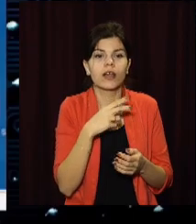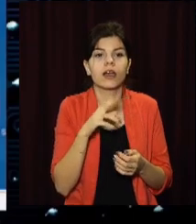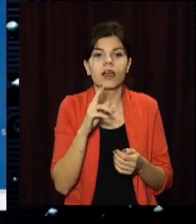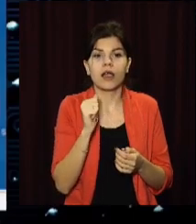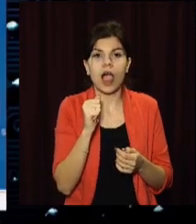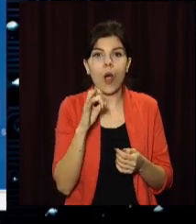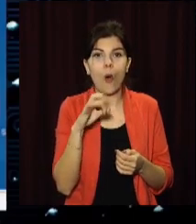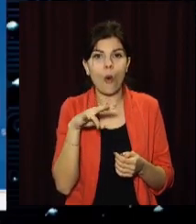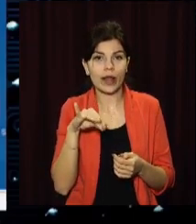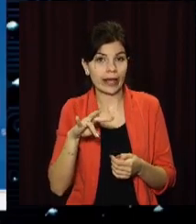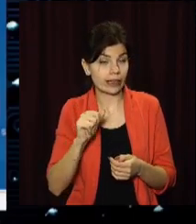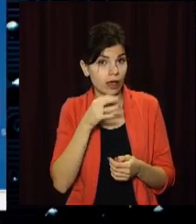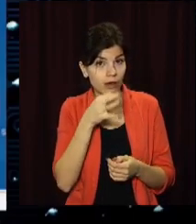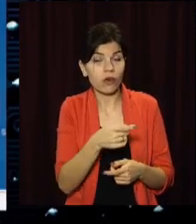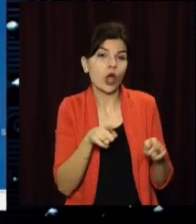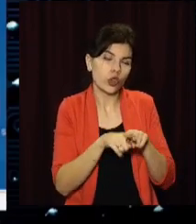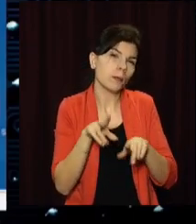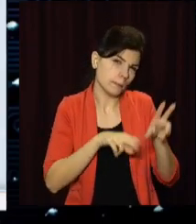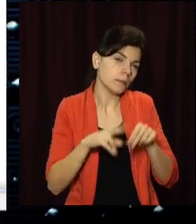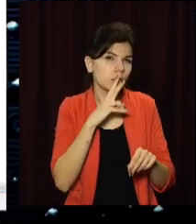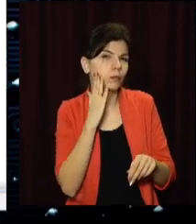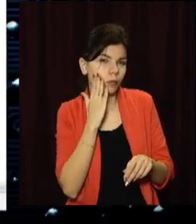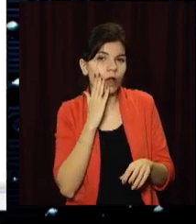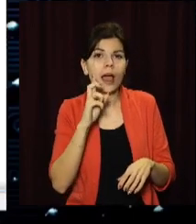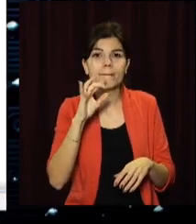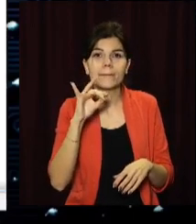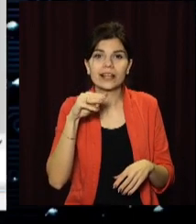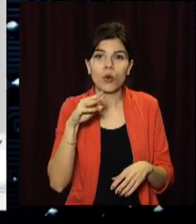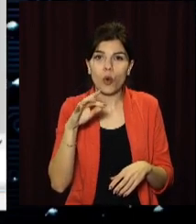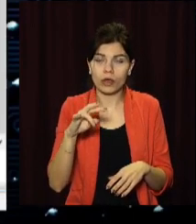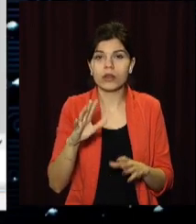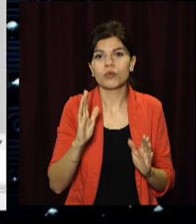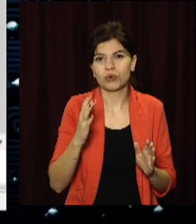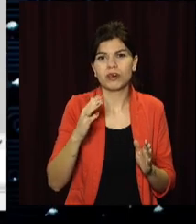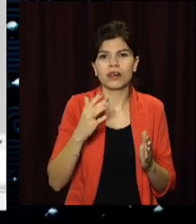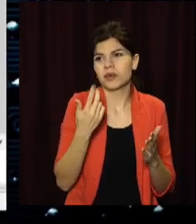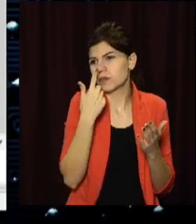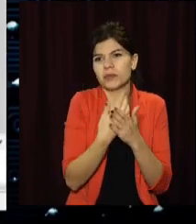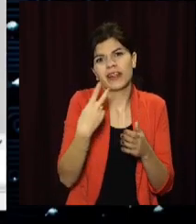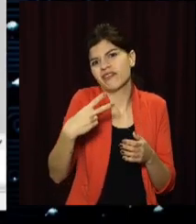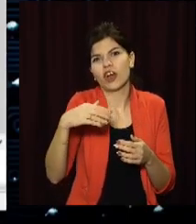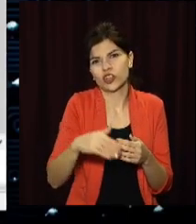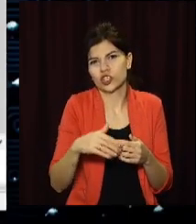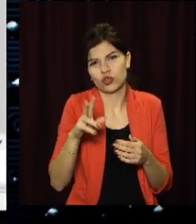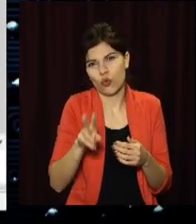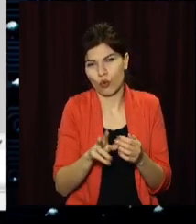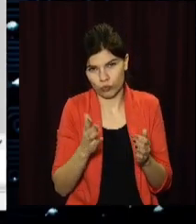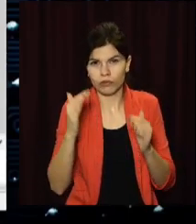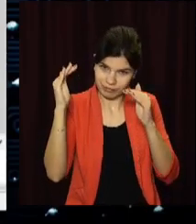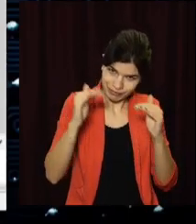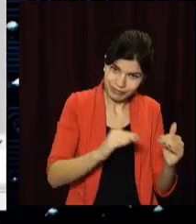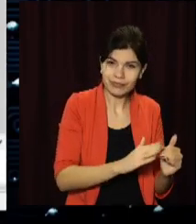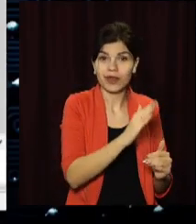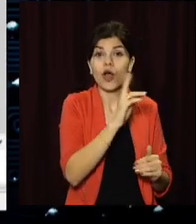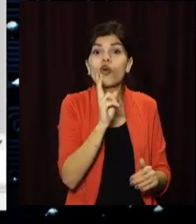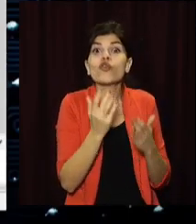Татарчук. Відтак прогнозує, що невдовзі біткоін вартуватиме не більше 20 тисяч доларів. І застерігає